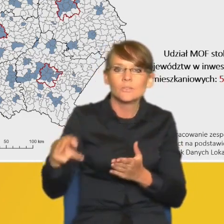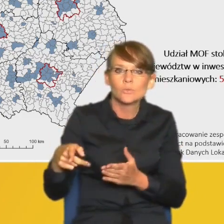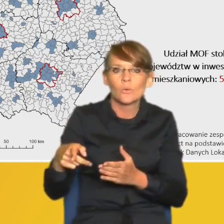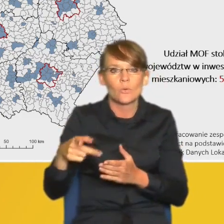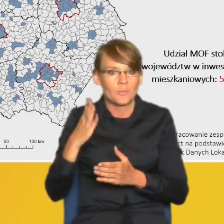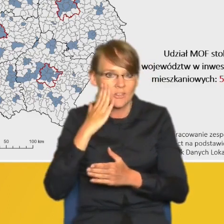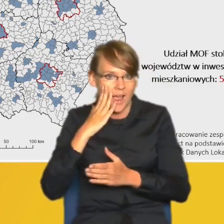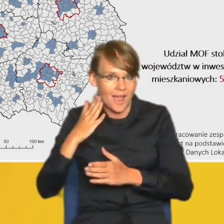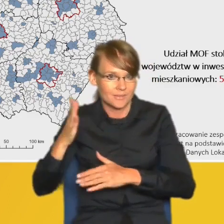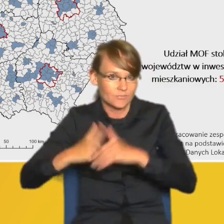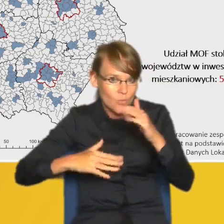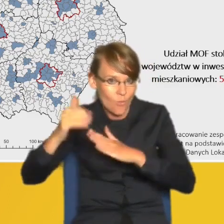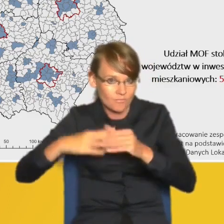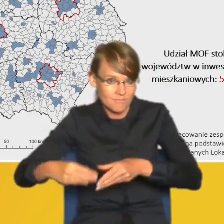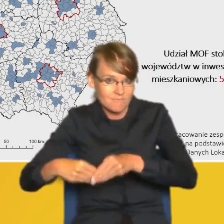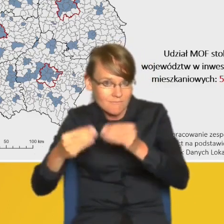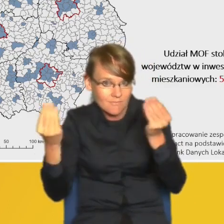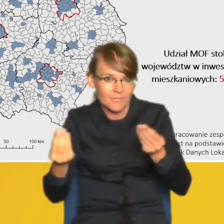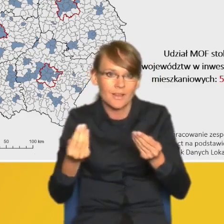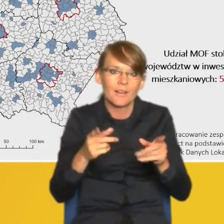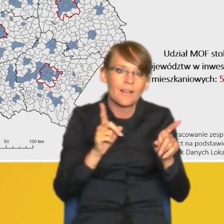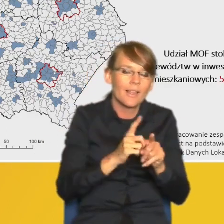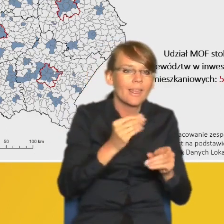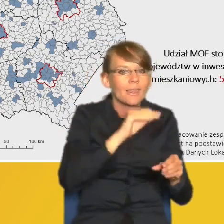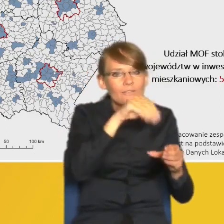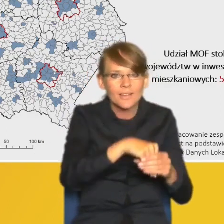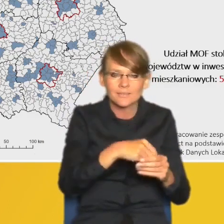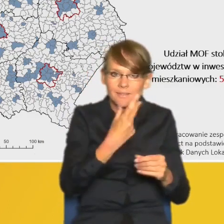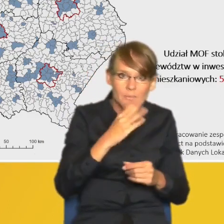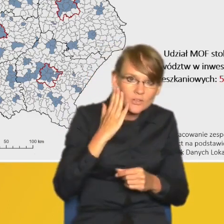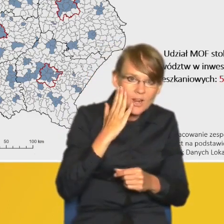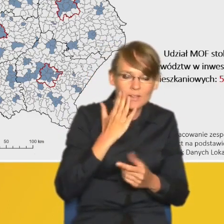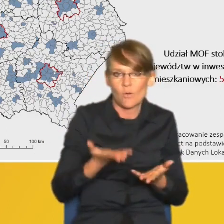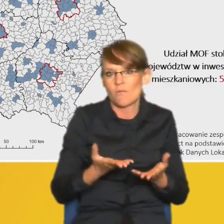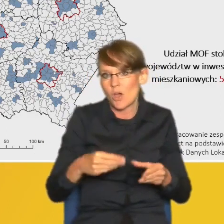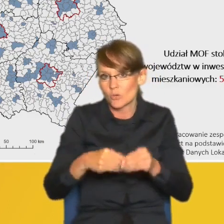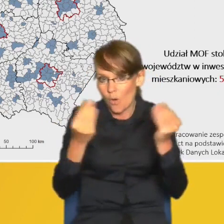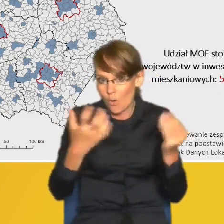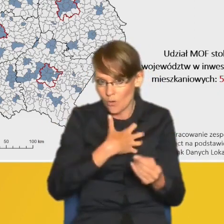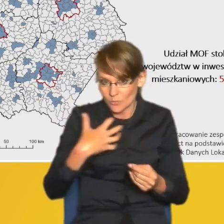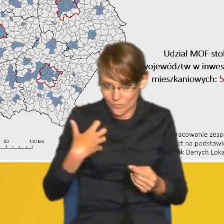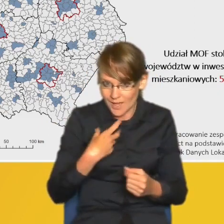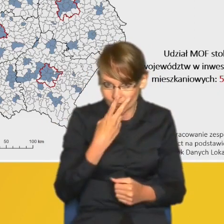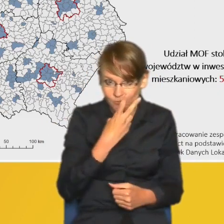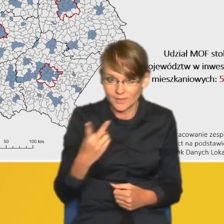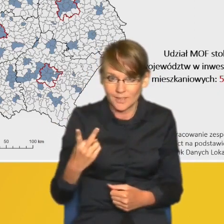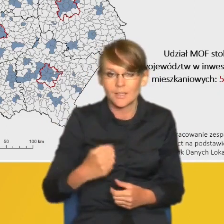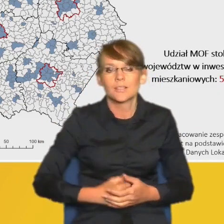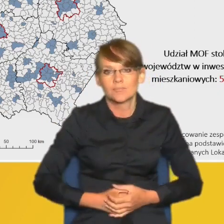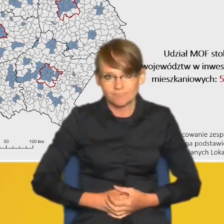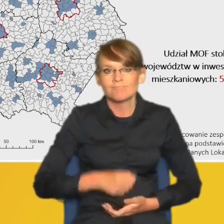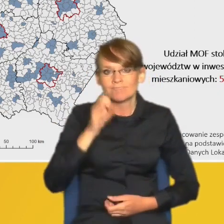mieszkaniowego, inwestycji niemieszkaniowych, rozwoju gospodarczego. Jak najbardziej